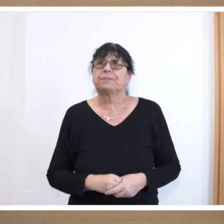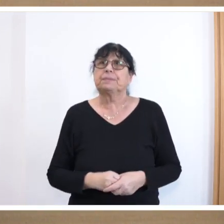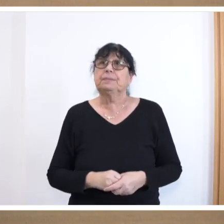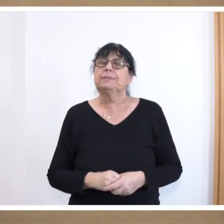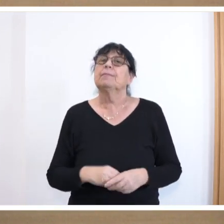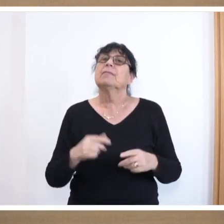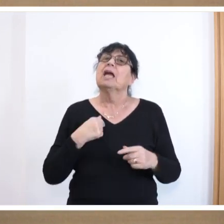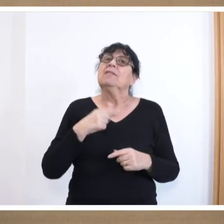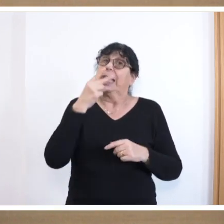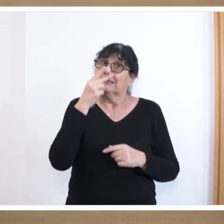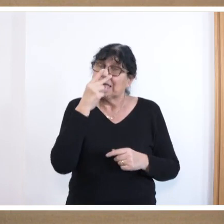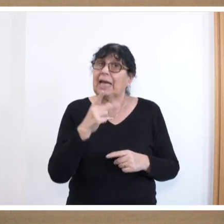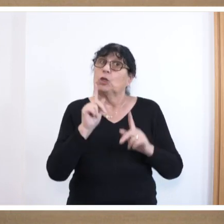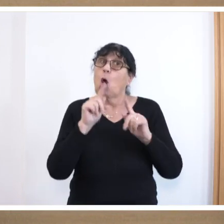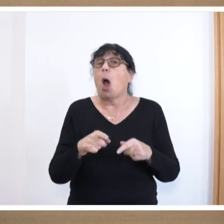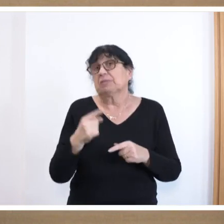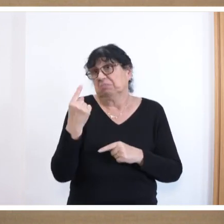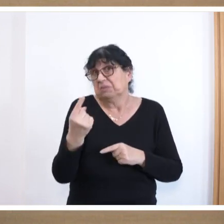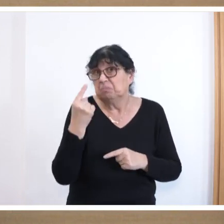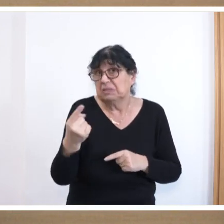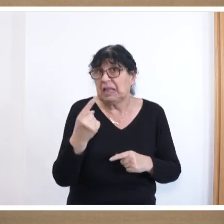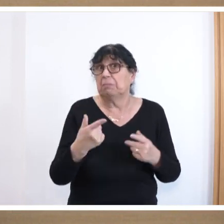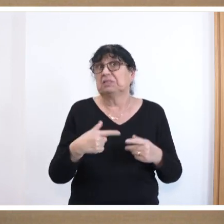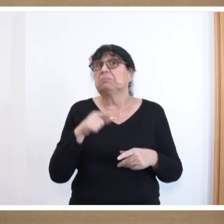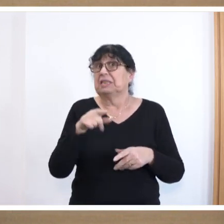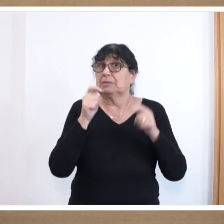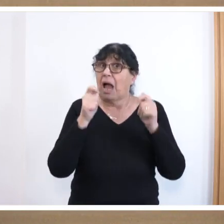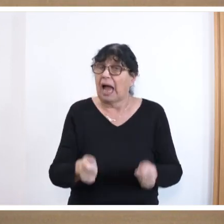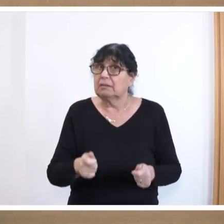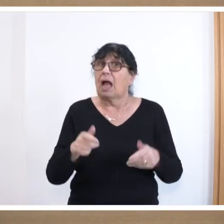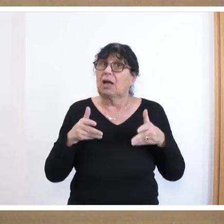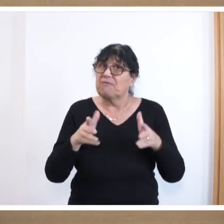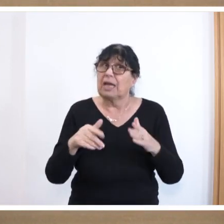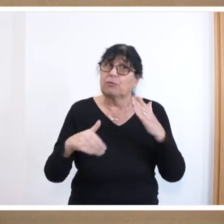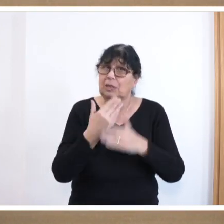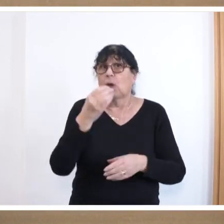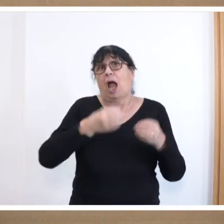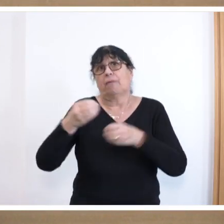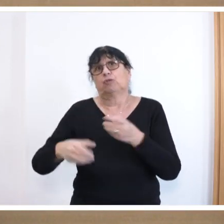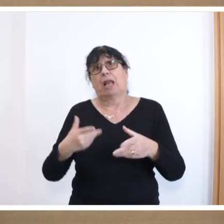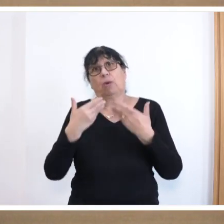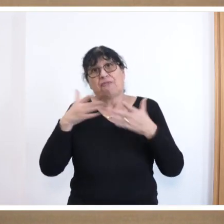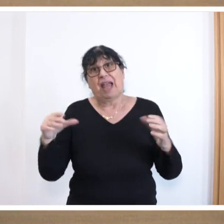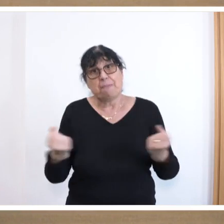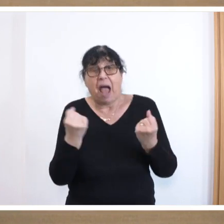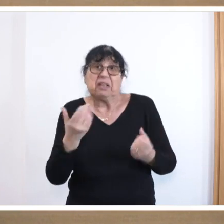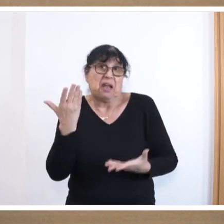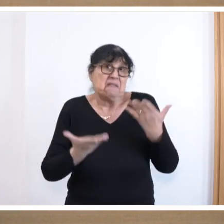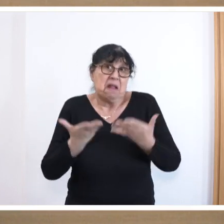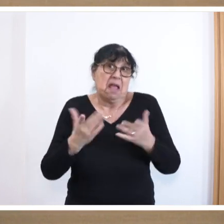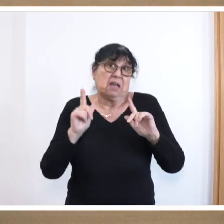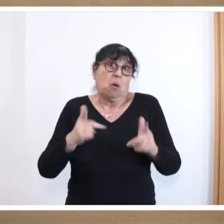Wir werden sehen, ob Sie über Ihren Schatten springen können und bereit sind, mit diesem Antrag den Wehen für eine Neuaufstellung freizumachen. Vielleicht überraschen Sie uns ja auch